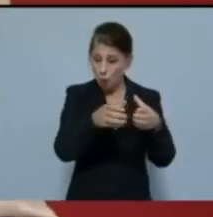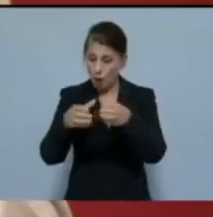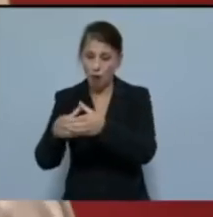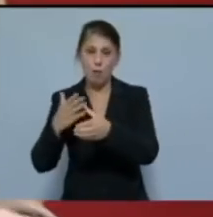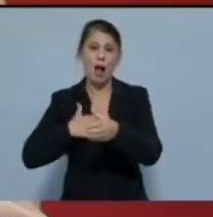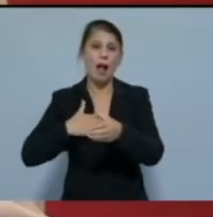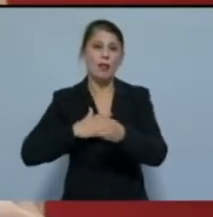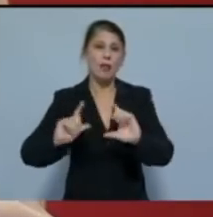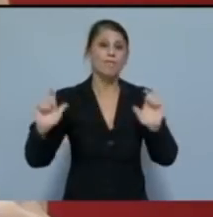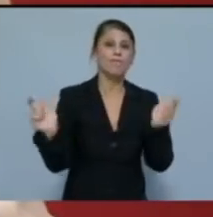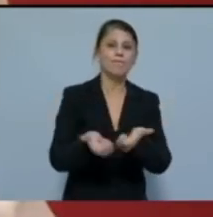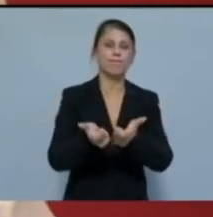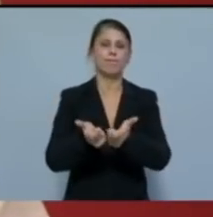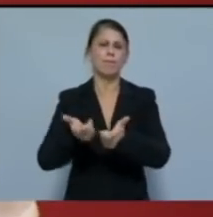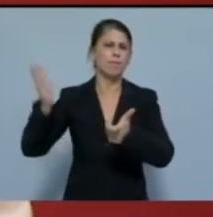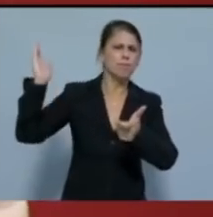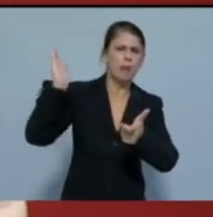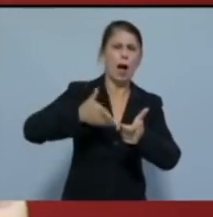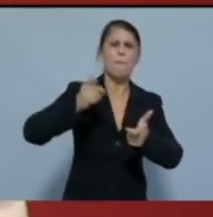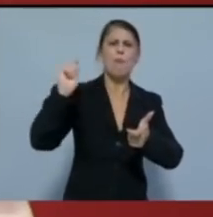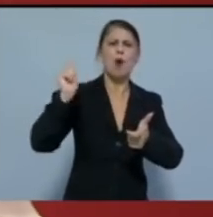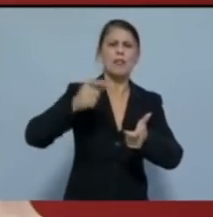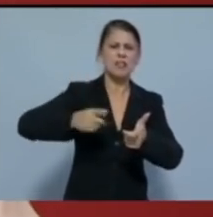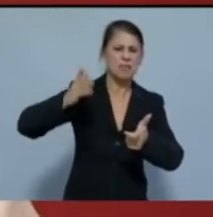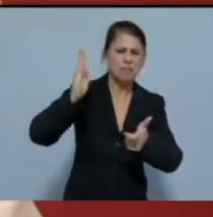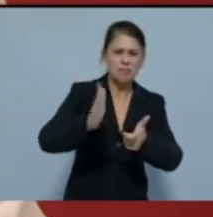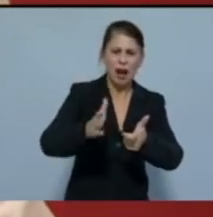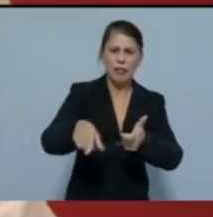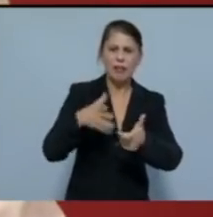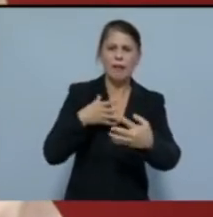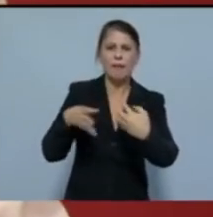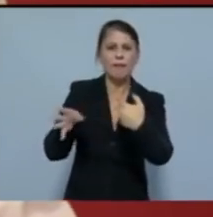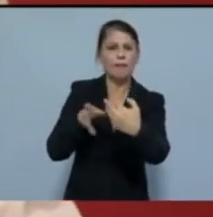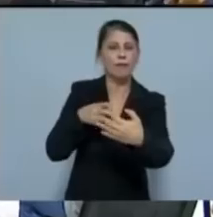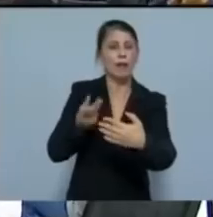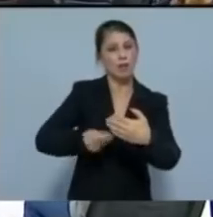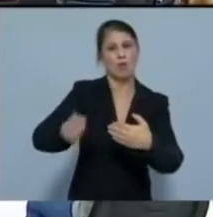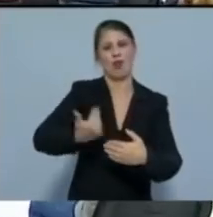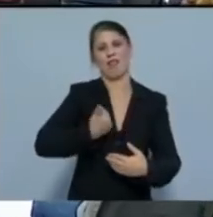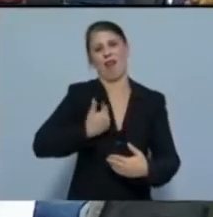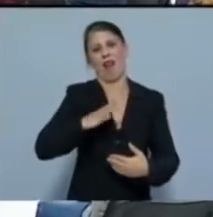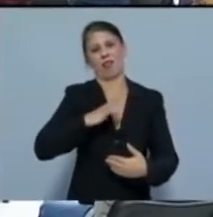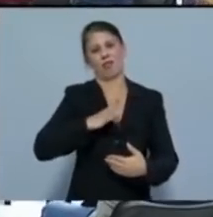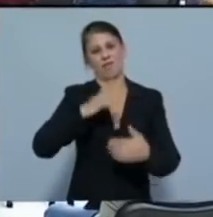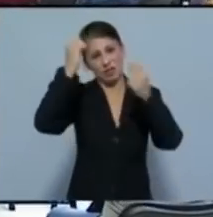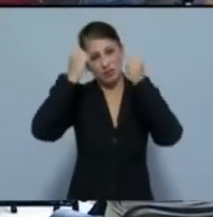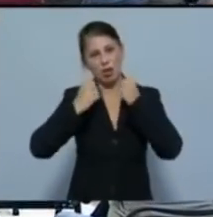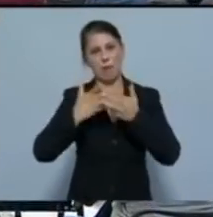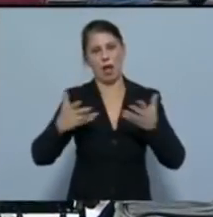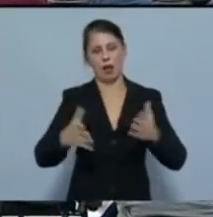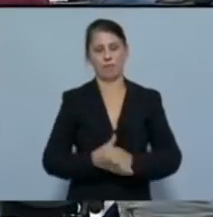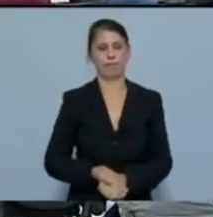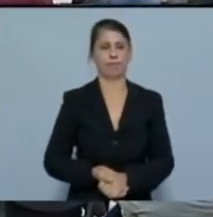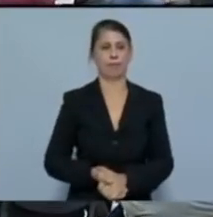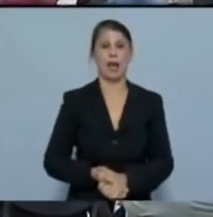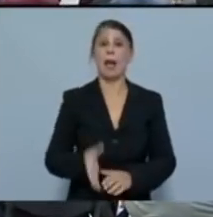που τσακίζει η πολιτική τους, περισσότερο από όλους την νεολαία. Στην πραγματικότητα, τα